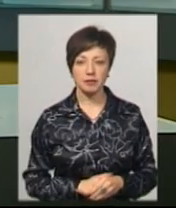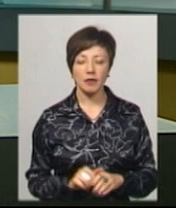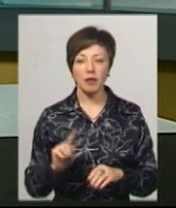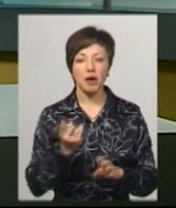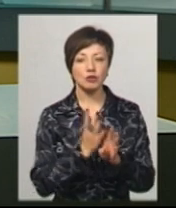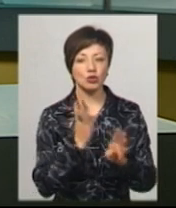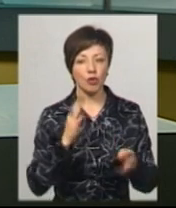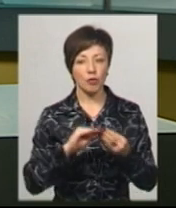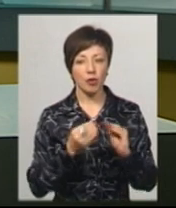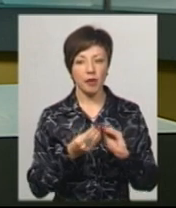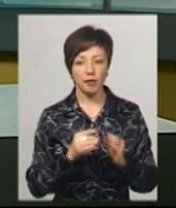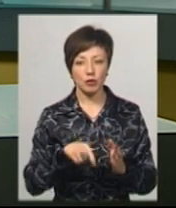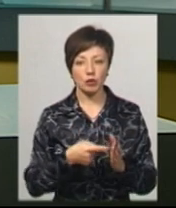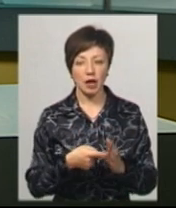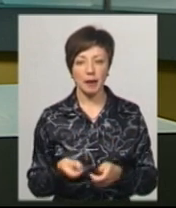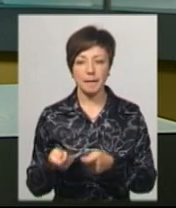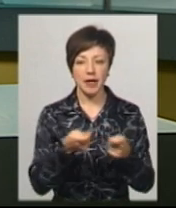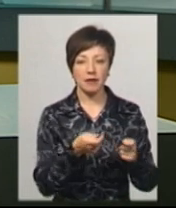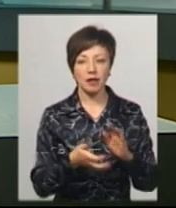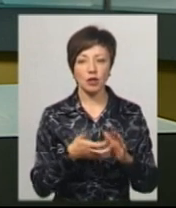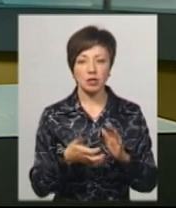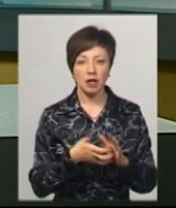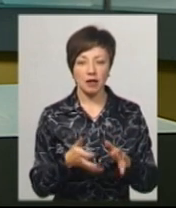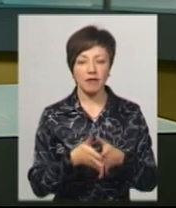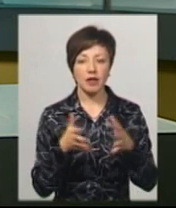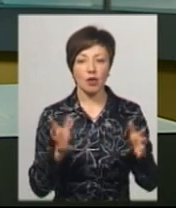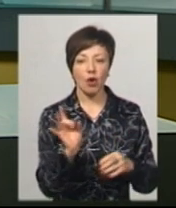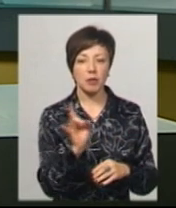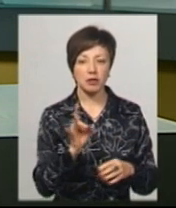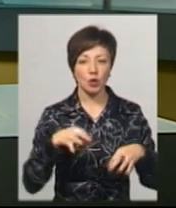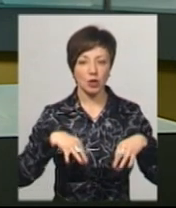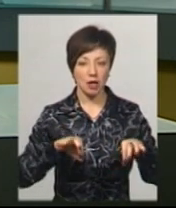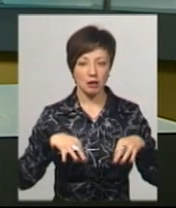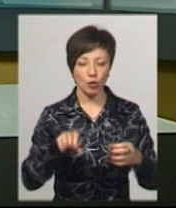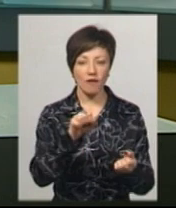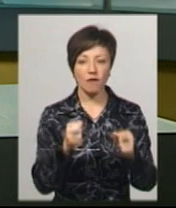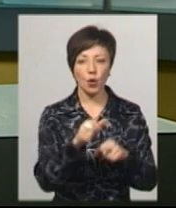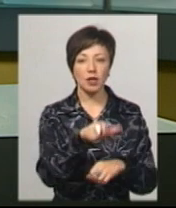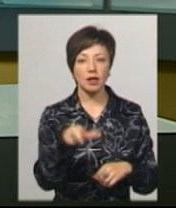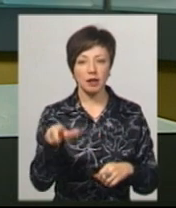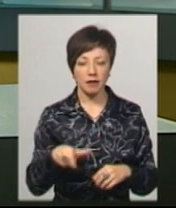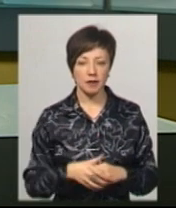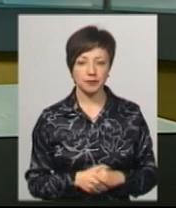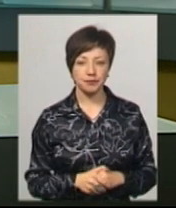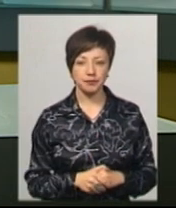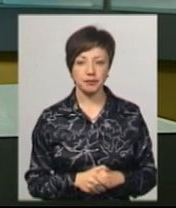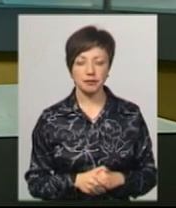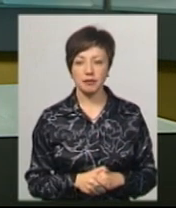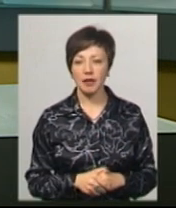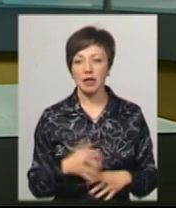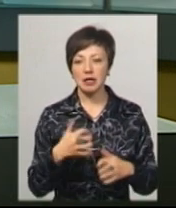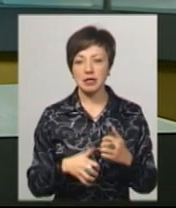Першочерговою проблемою комунальних перевезень є недостатність великогабаритного транспорту та водіїв, зазначає Андрій Бондаренко.